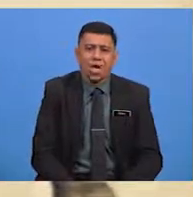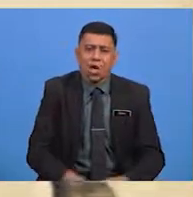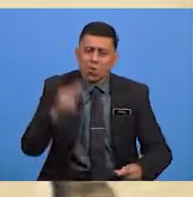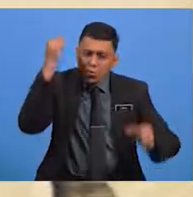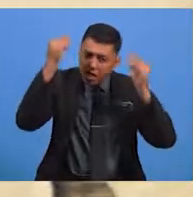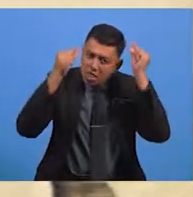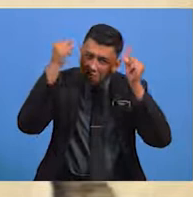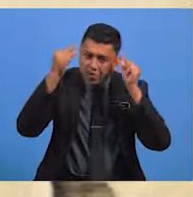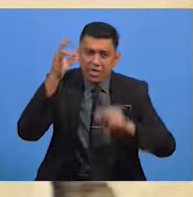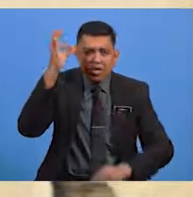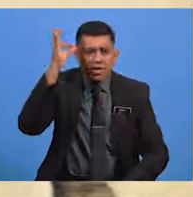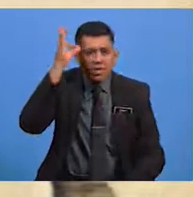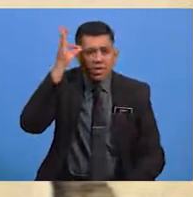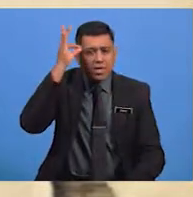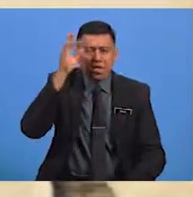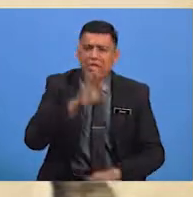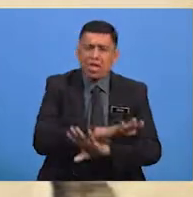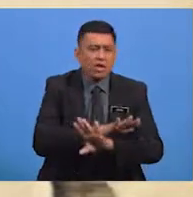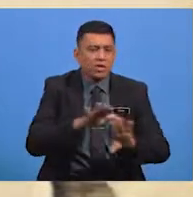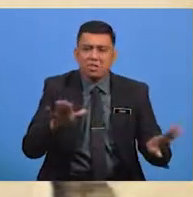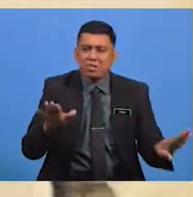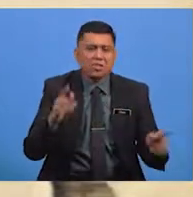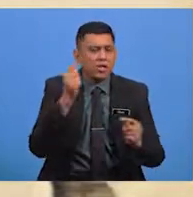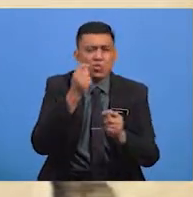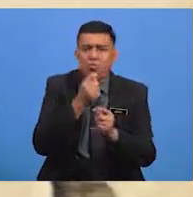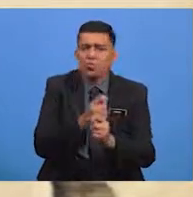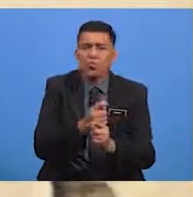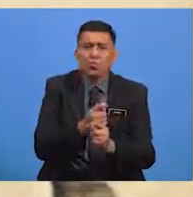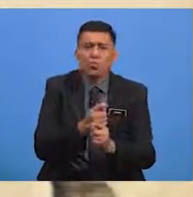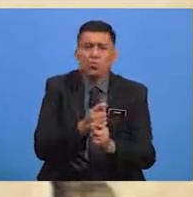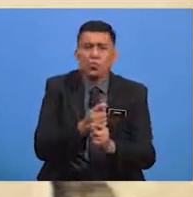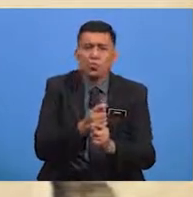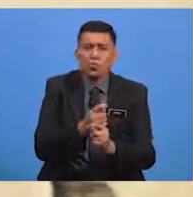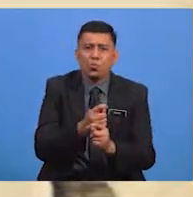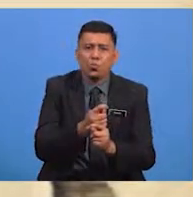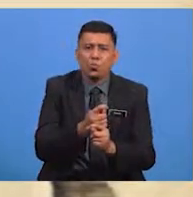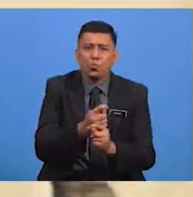Gundahlah fikir tiada tertentu